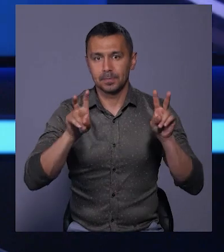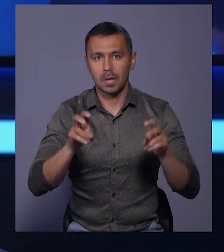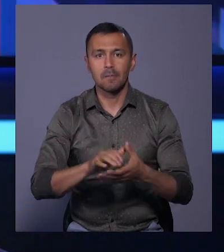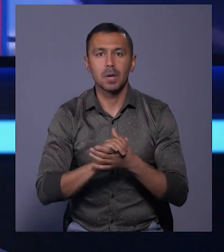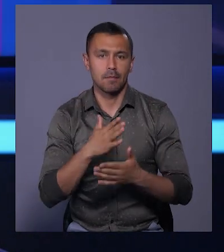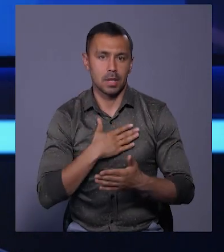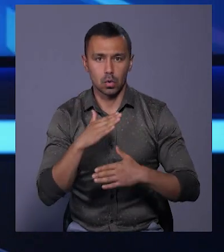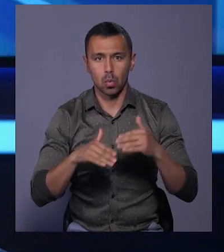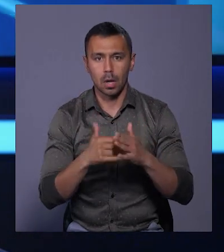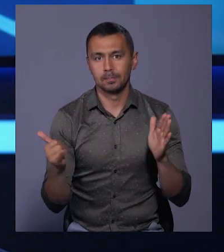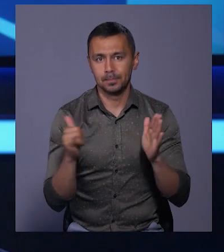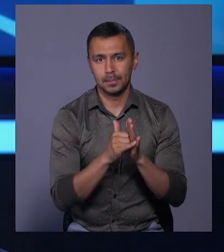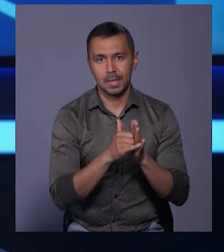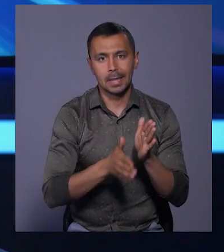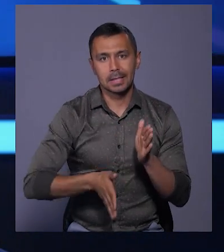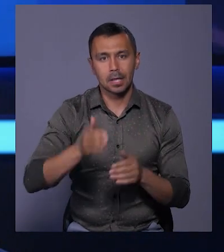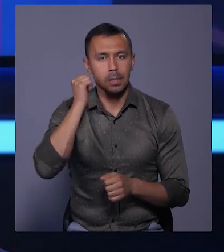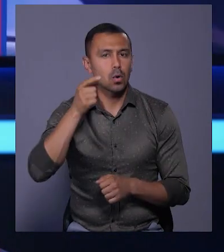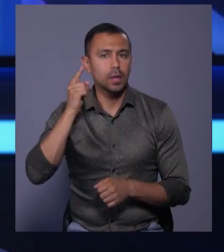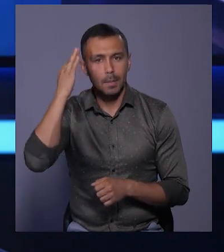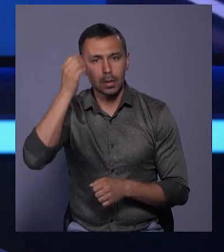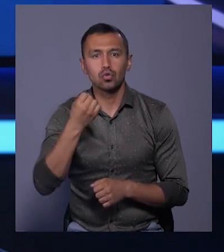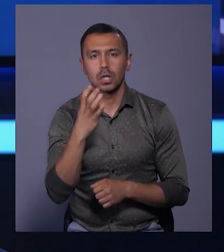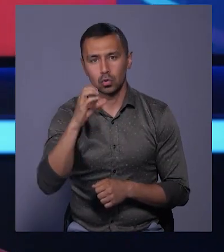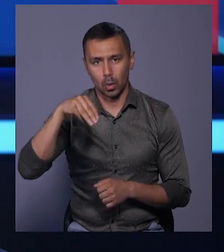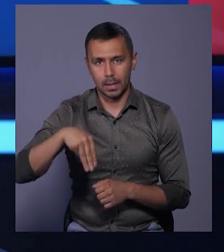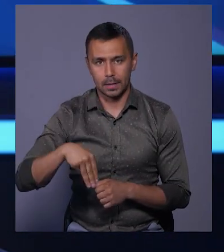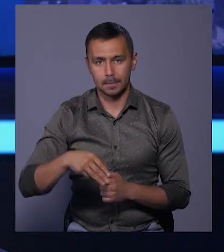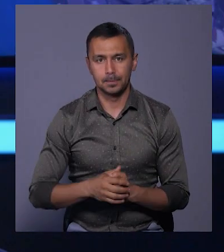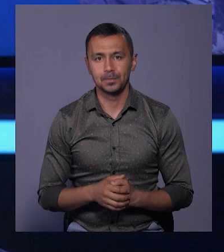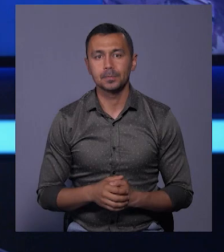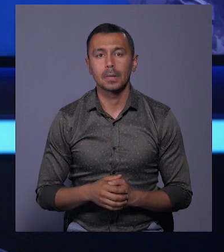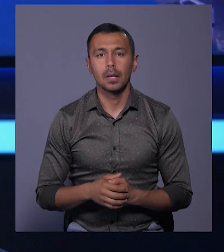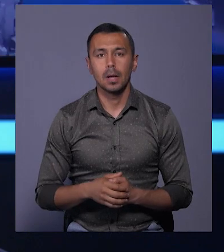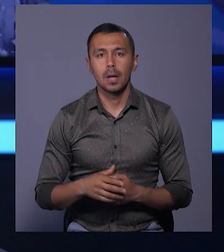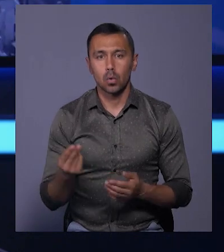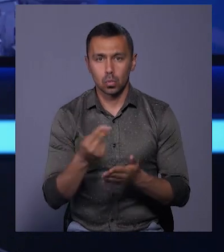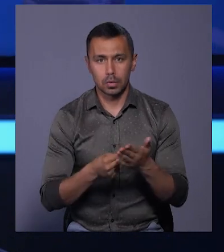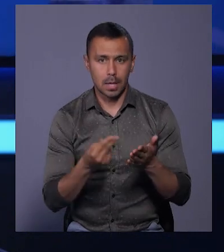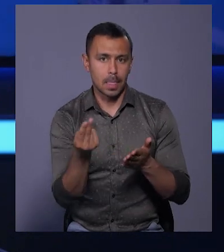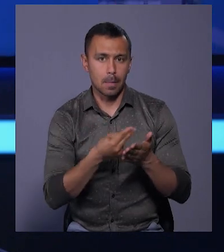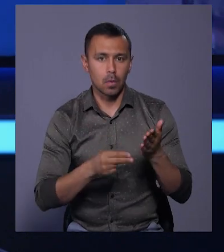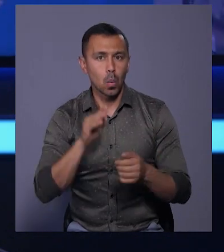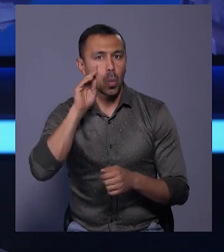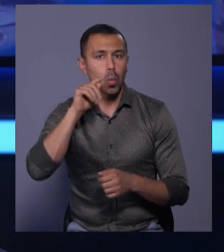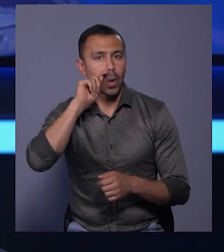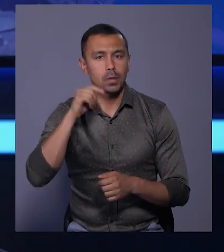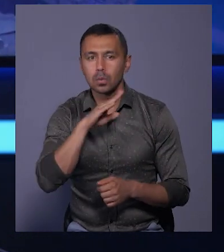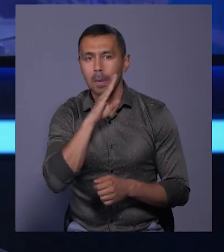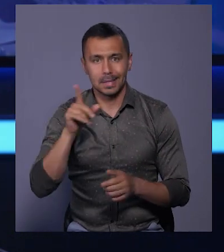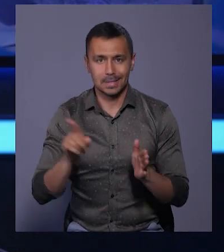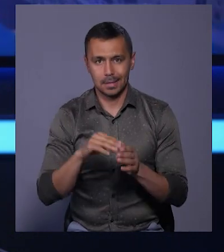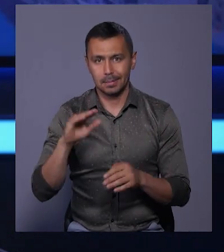наших руках» розмістили на стіні стародавньої митниці 14-го століття. Митці зобразили українську матірі з дитиною.